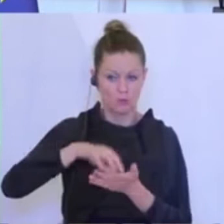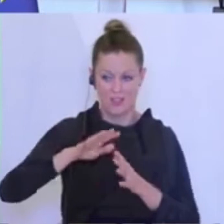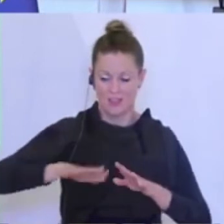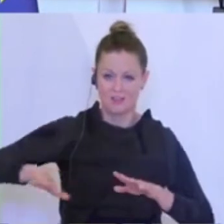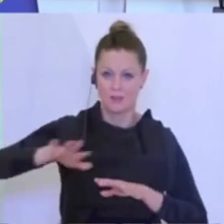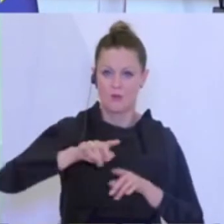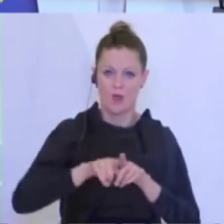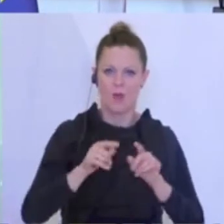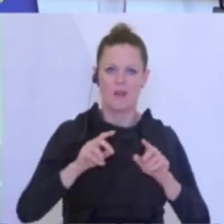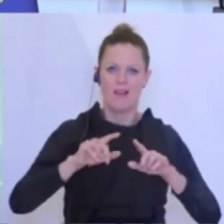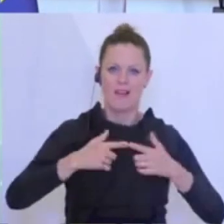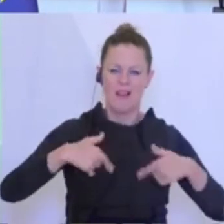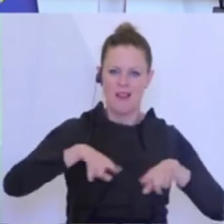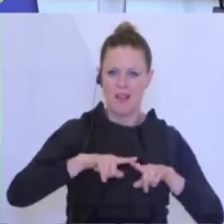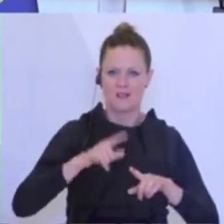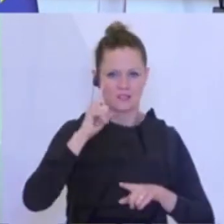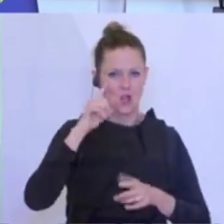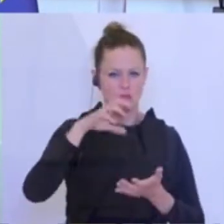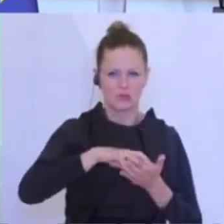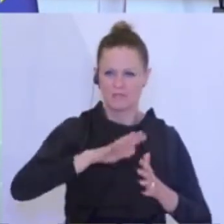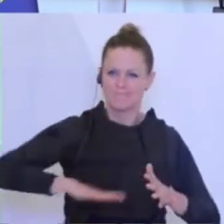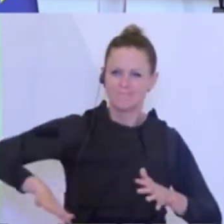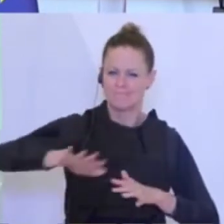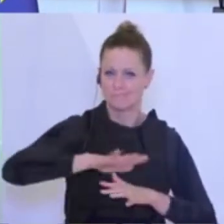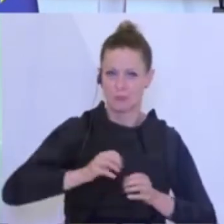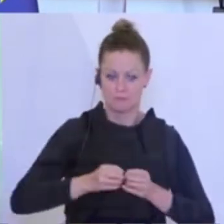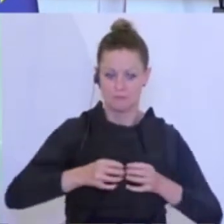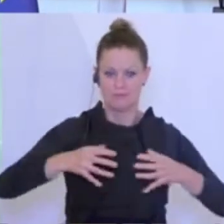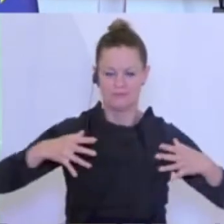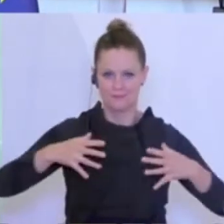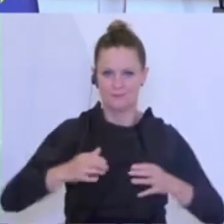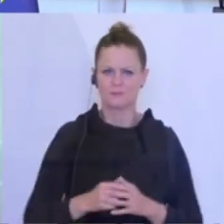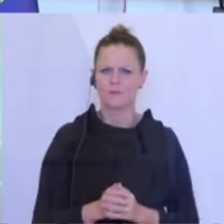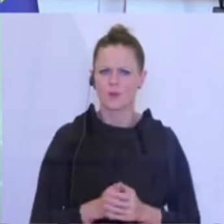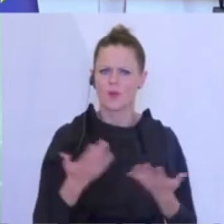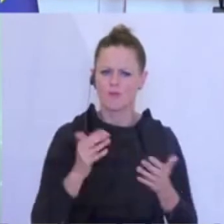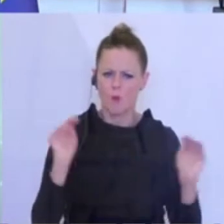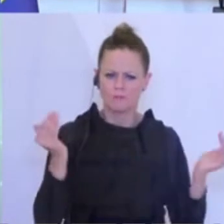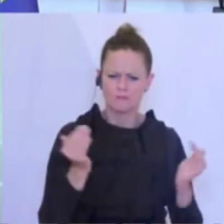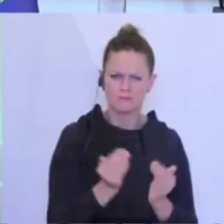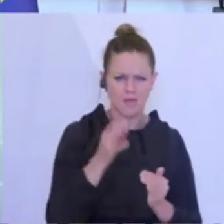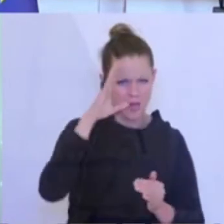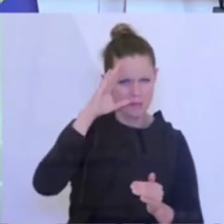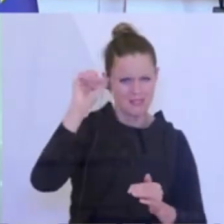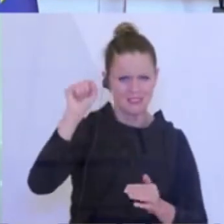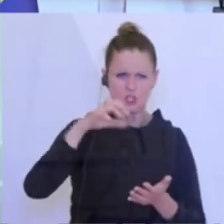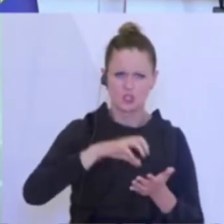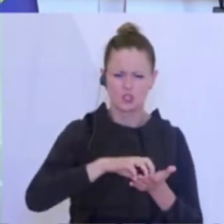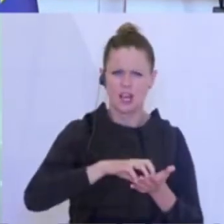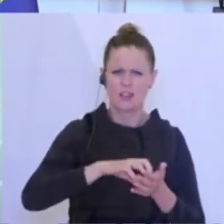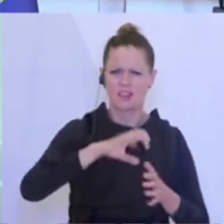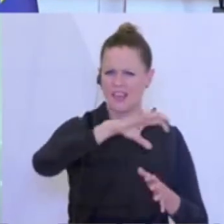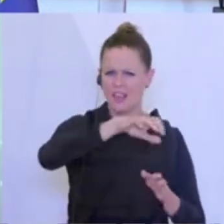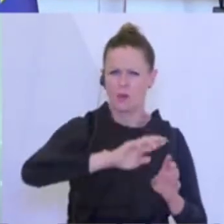Wachstum an 0 bis 15-Jährigen aufweisen werden. Und einen Rückgang verzeichnen die Bezirke außerhalb der Stadtregionen